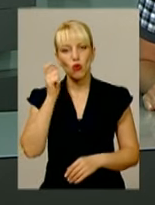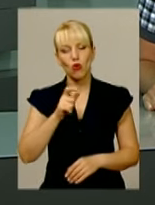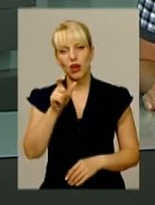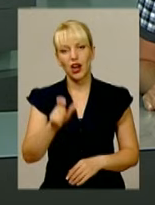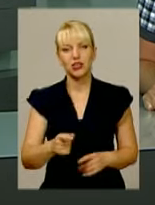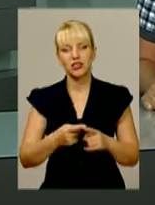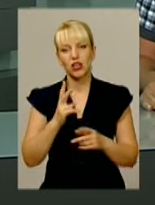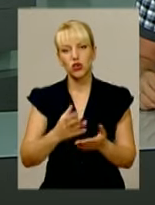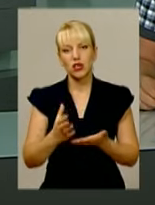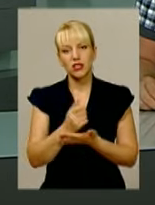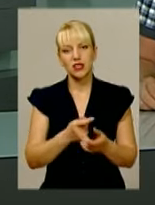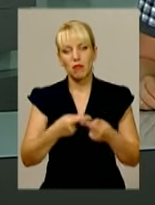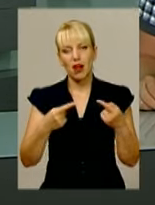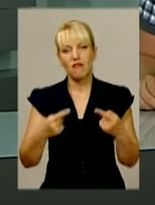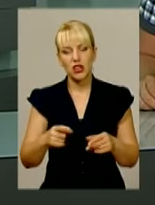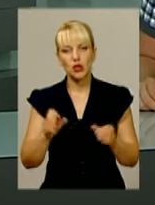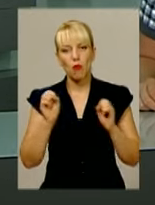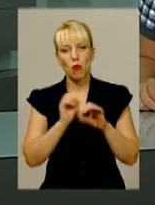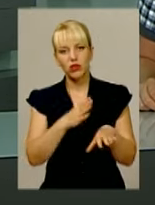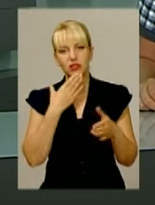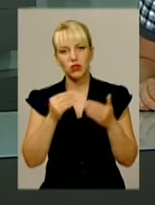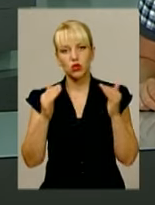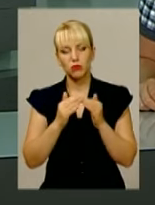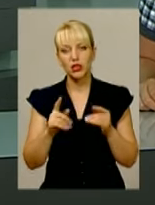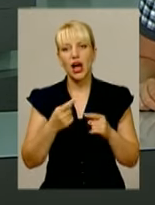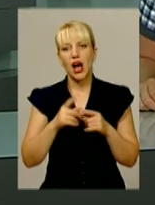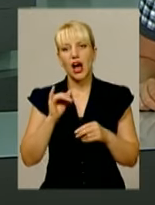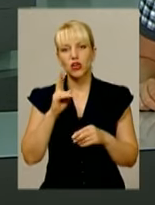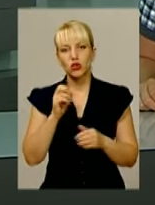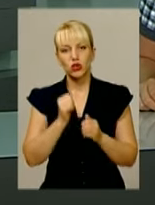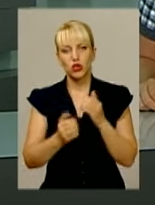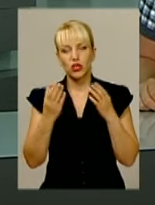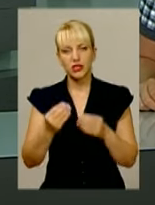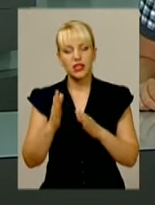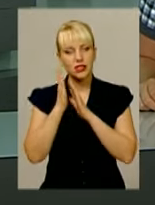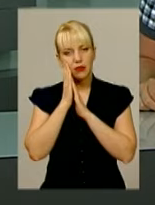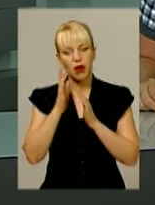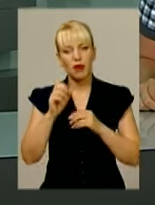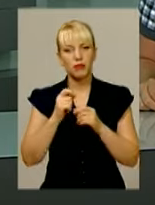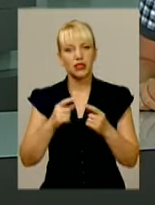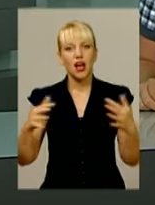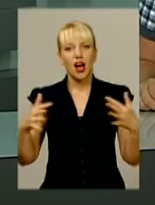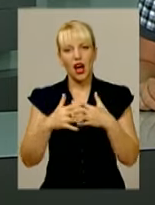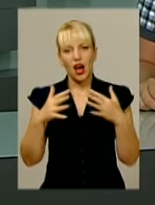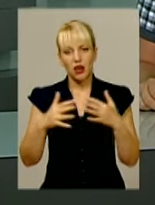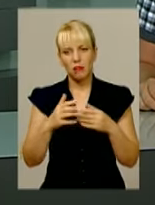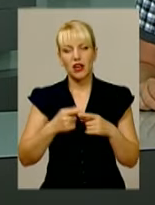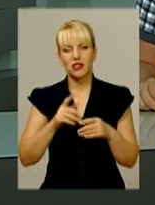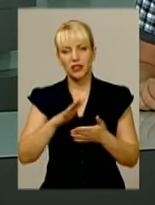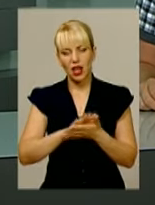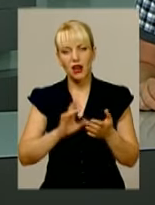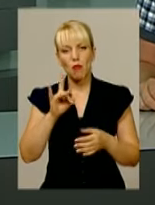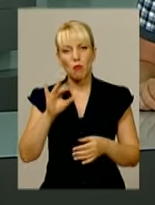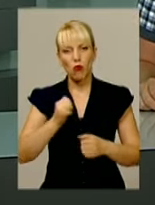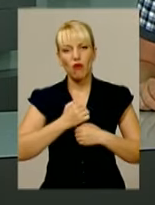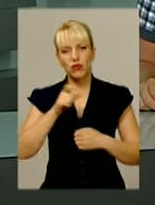покинув рідну домівку, тікаючи від постійних обстрілів, а хтось ще не щодня засинає під гуркіт гармат. Далі про військового, який полишив мирне